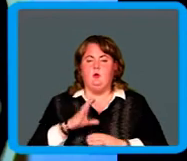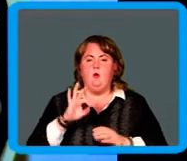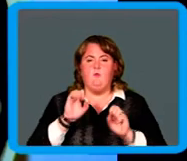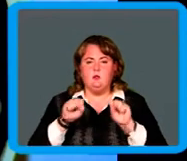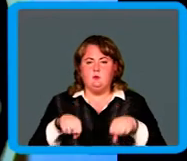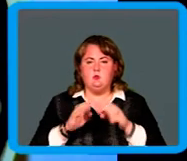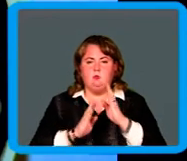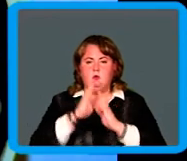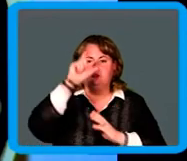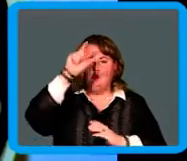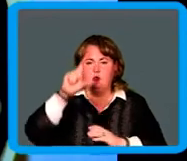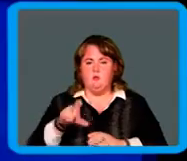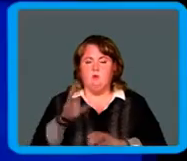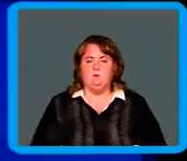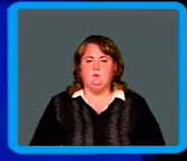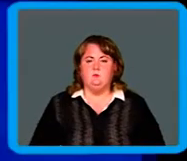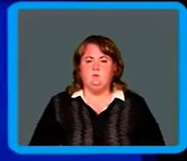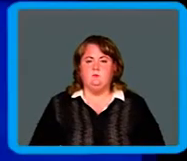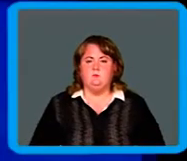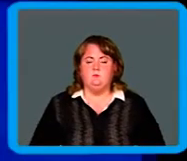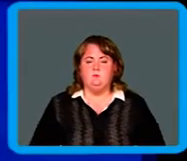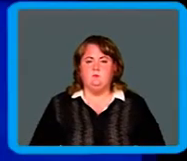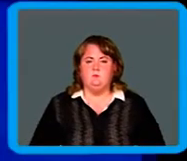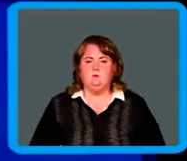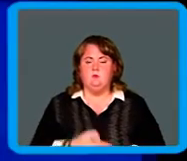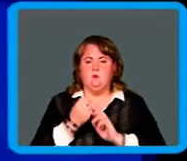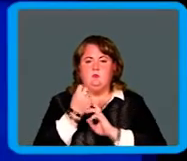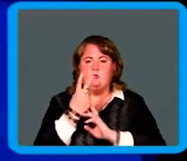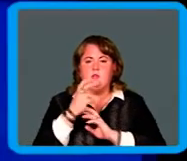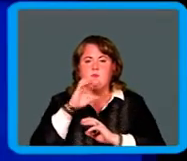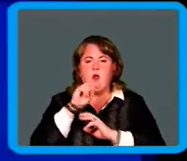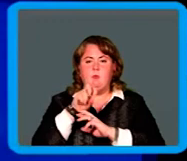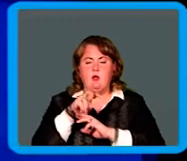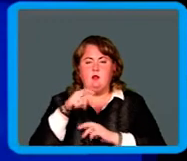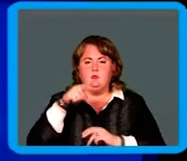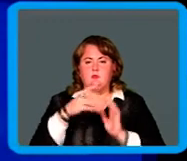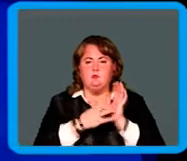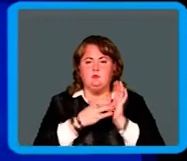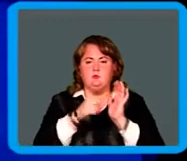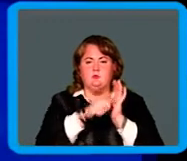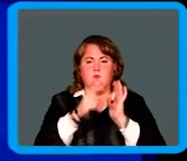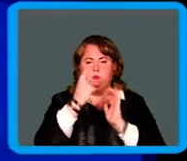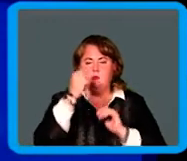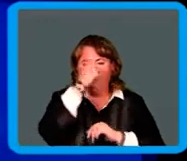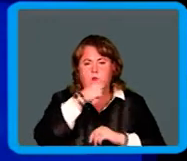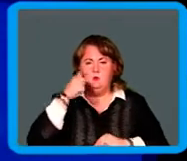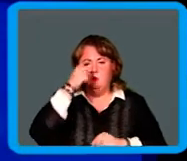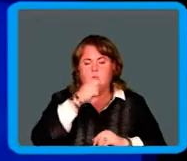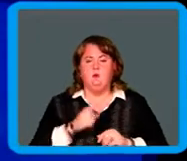полете человека в космос. И 12 апреля 1961 года